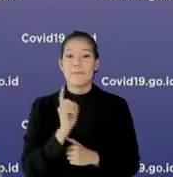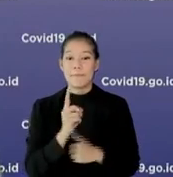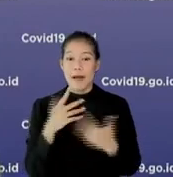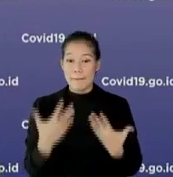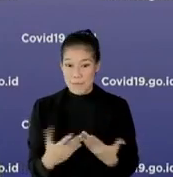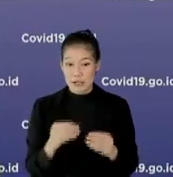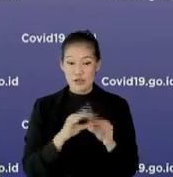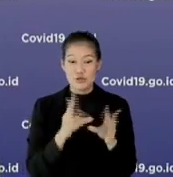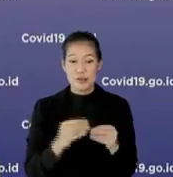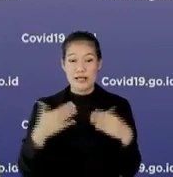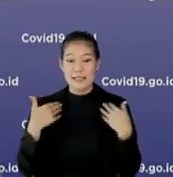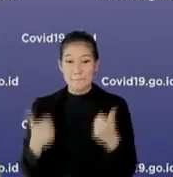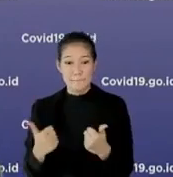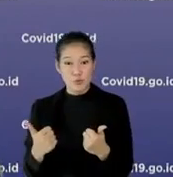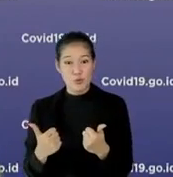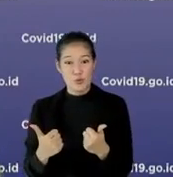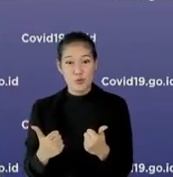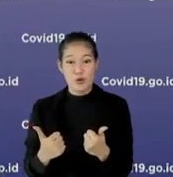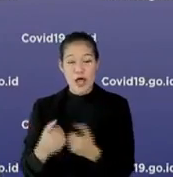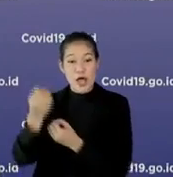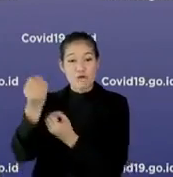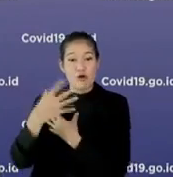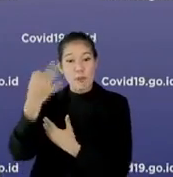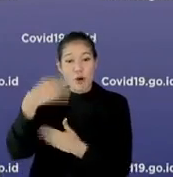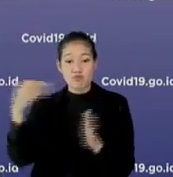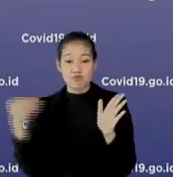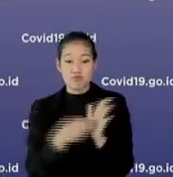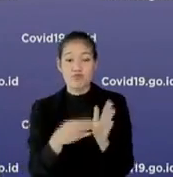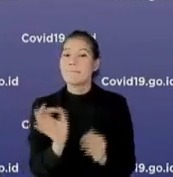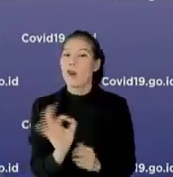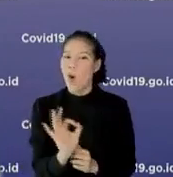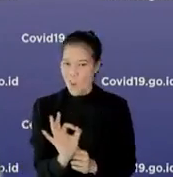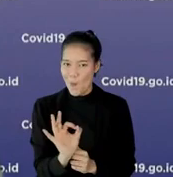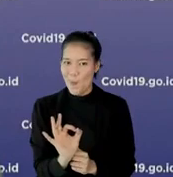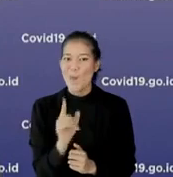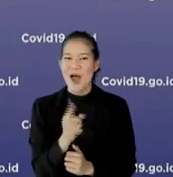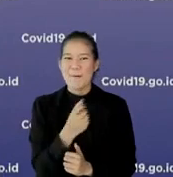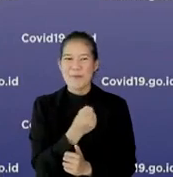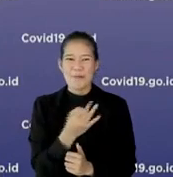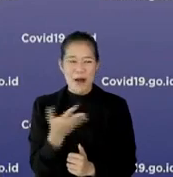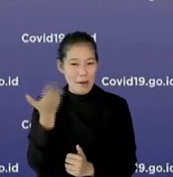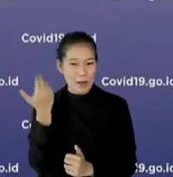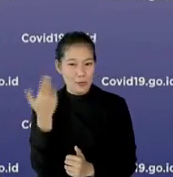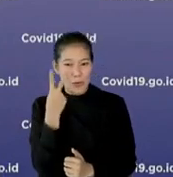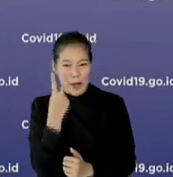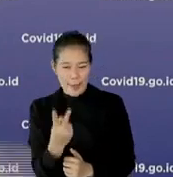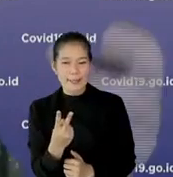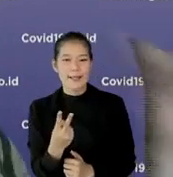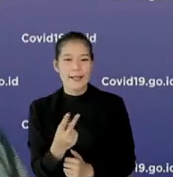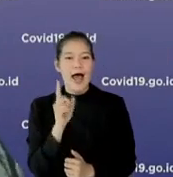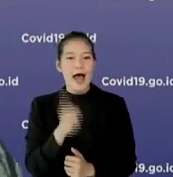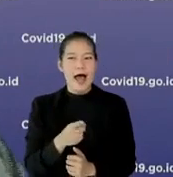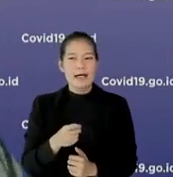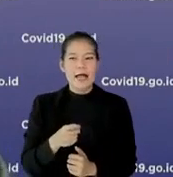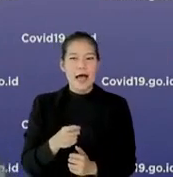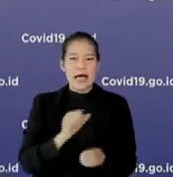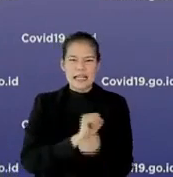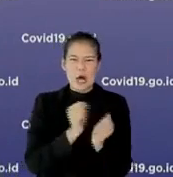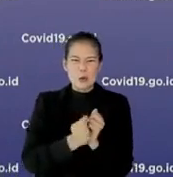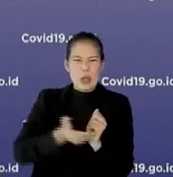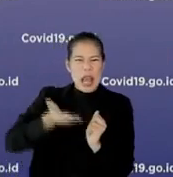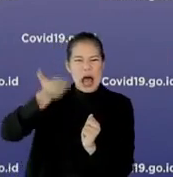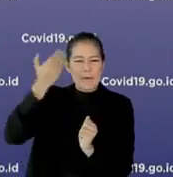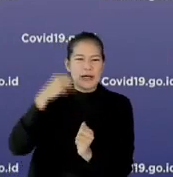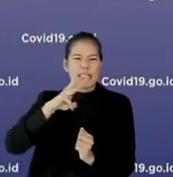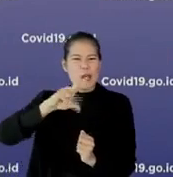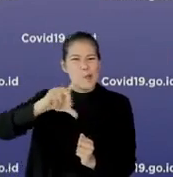Dikarenakan jumlah kesembuhannya itu belum terupdate di dalam sistem individual. Beberapa waktu itu juga kita temukan, ada yang sudah lama sekali, kasusnya masa